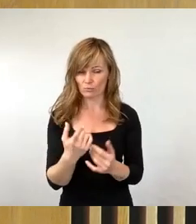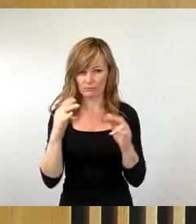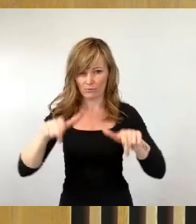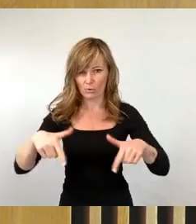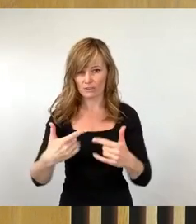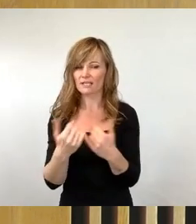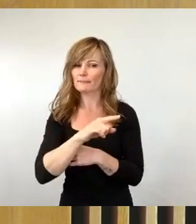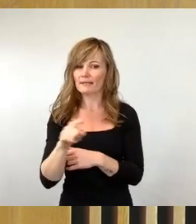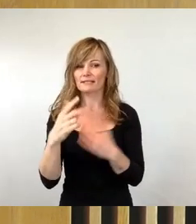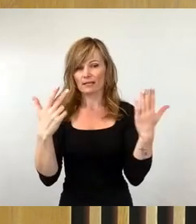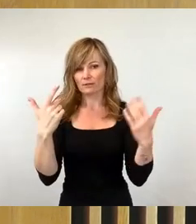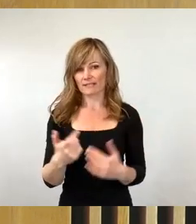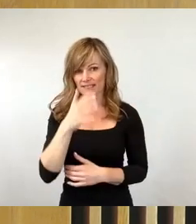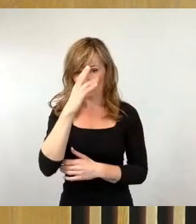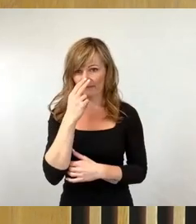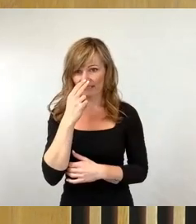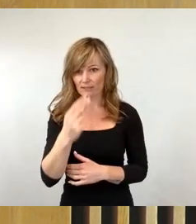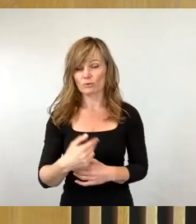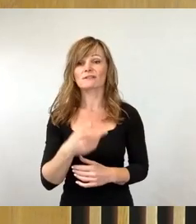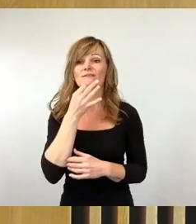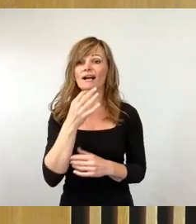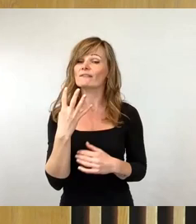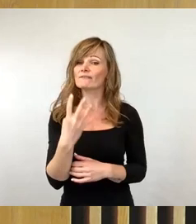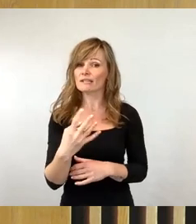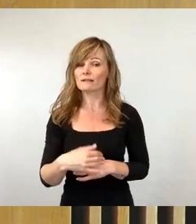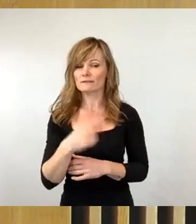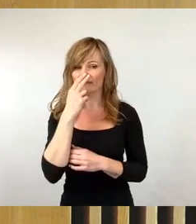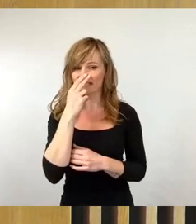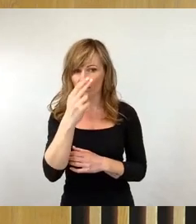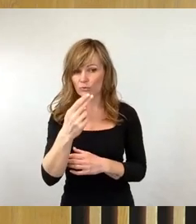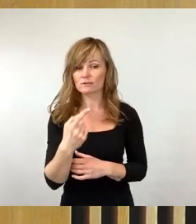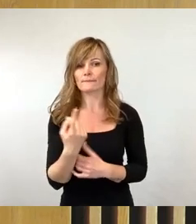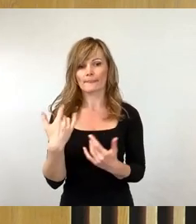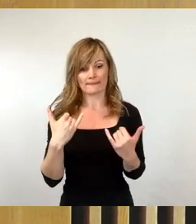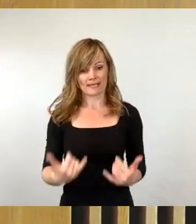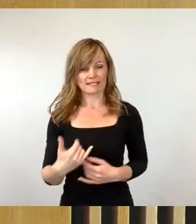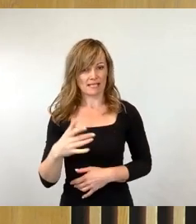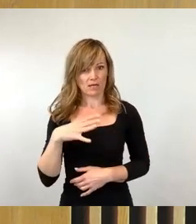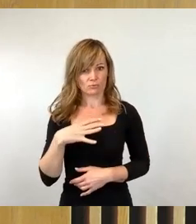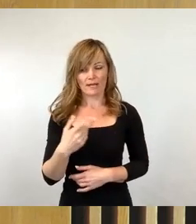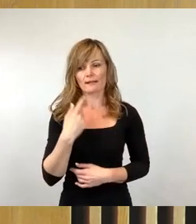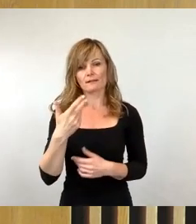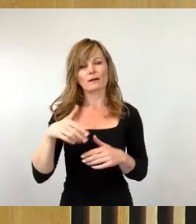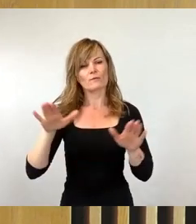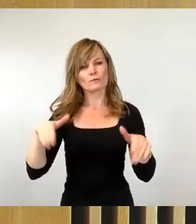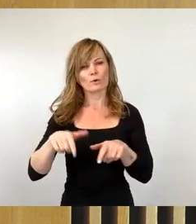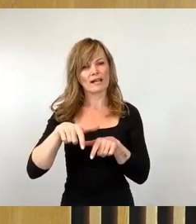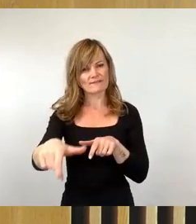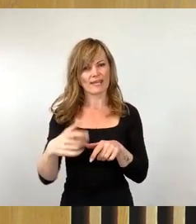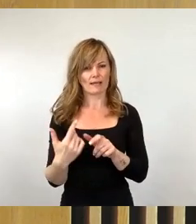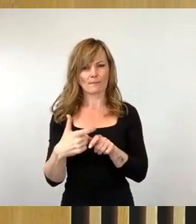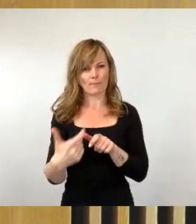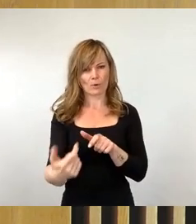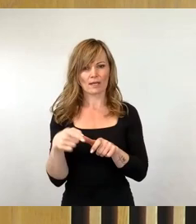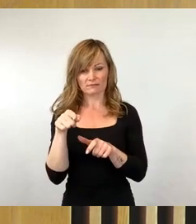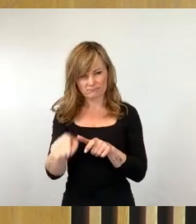28. April? Frage 4, welche Erkenntnisse liegen aktuell zum Verkehrsversuch an der Flügelwegbrücke vor? Die sowohl für